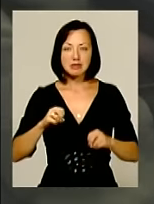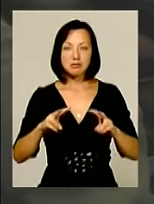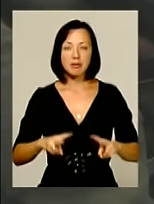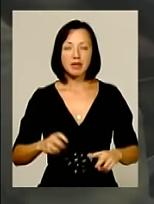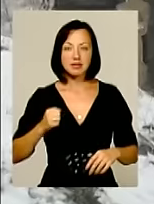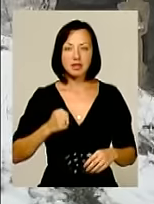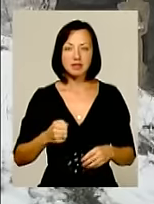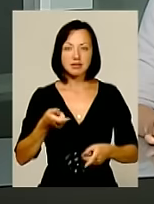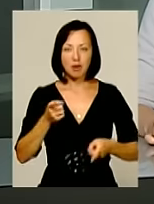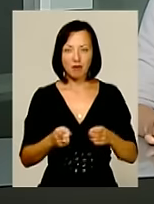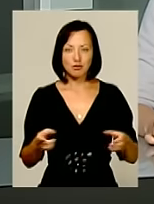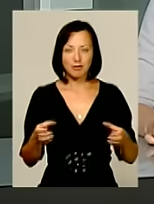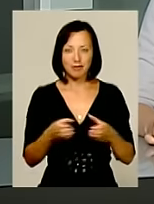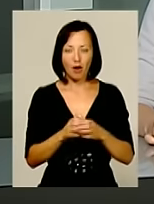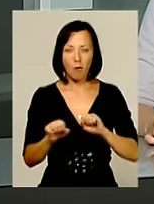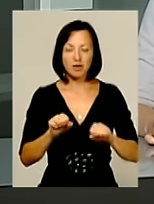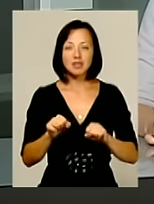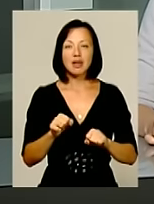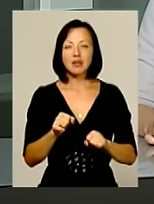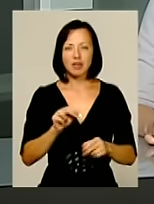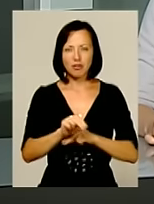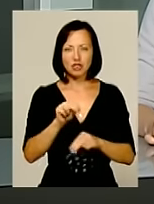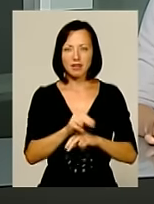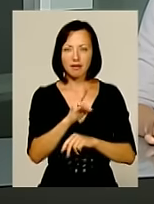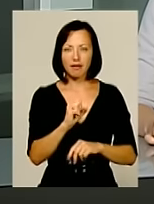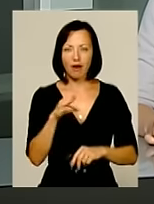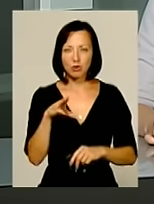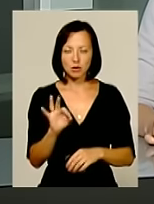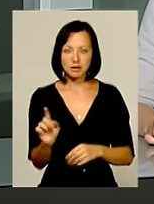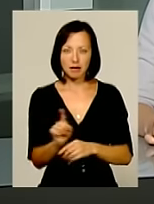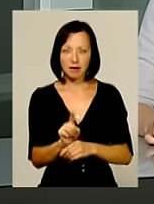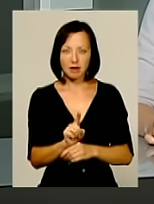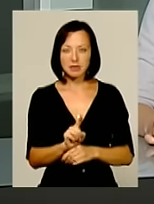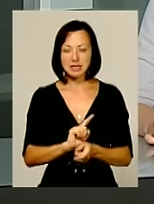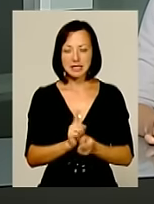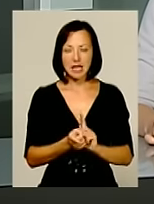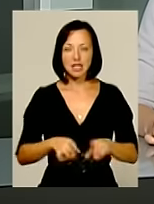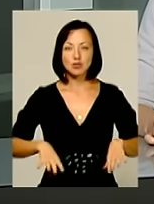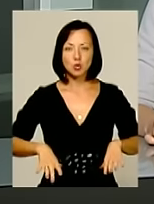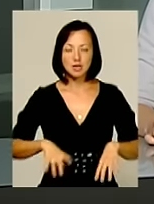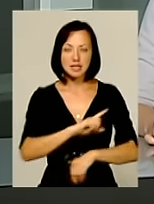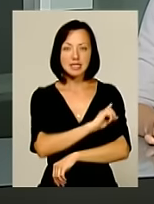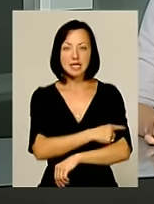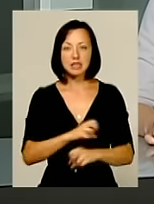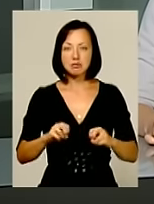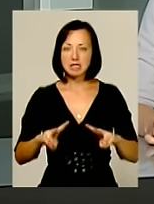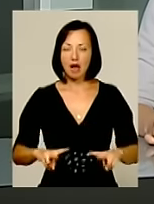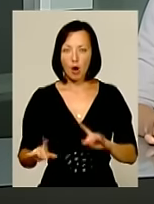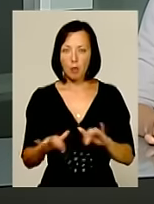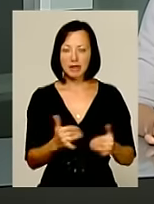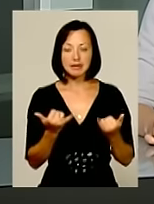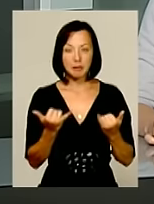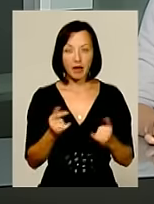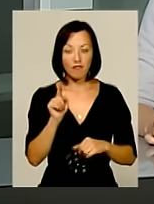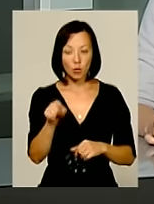справжніми командос. Вони пройшли навчання за натівськими стандартами та стали інструкторами сил спеціальних операцій. Тепер